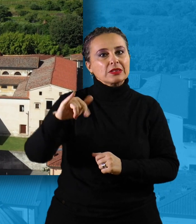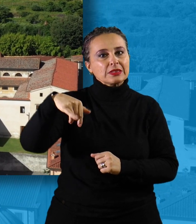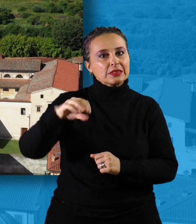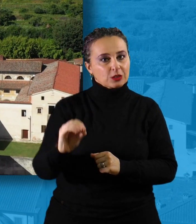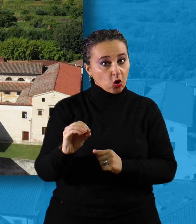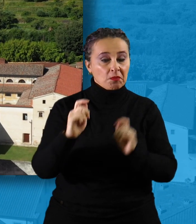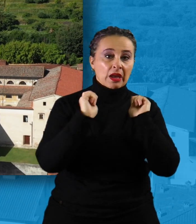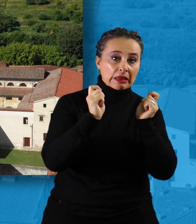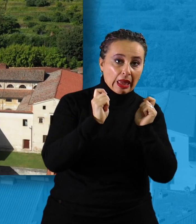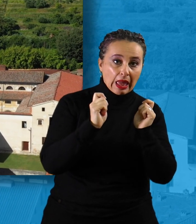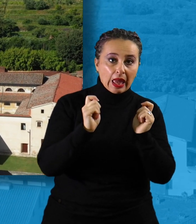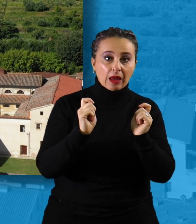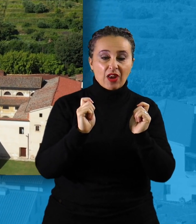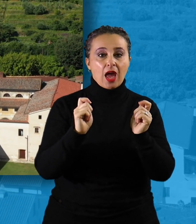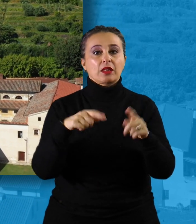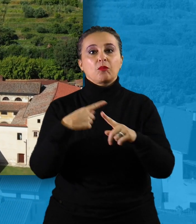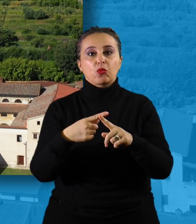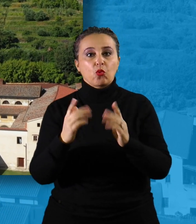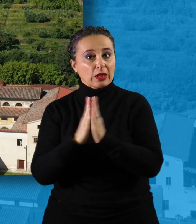vecchio convento dei frati agostiniani.